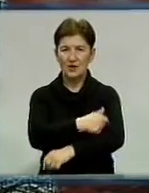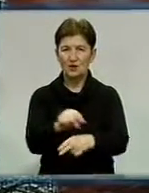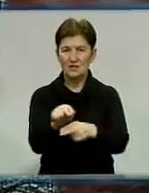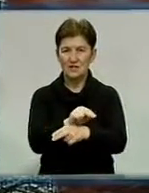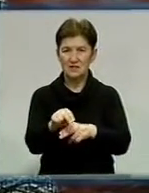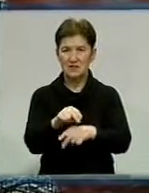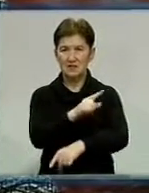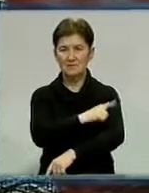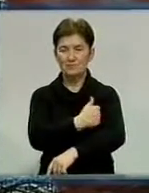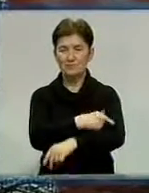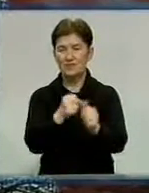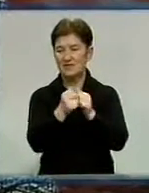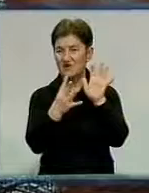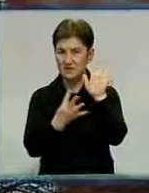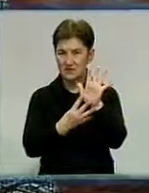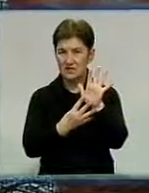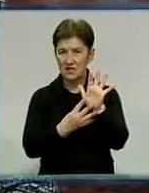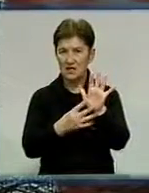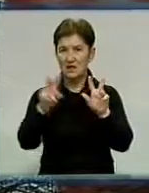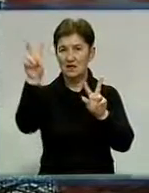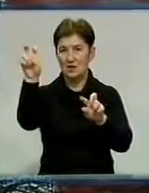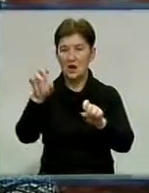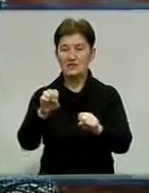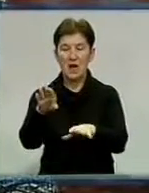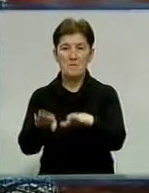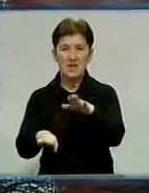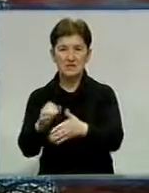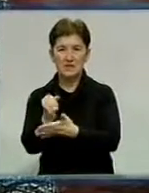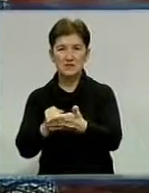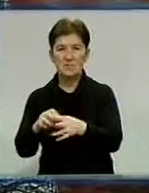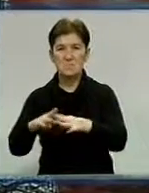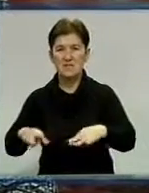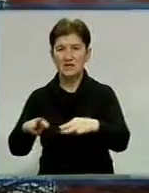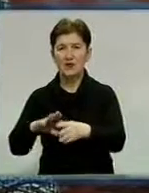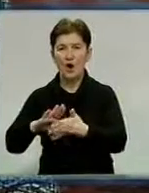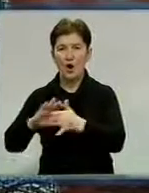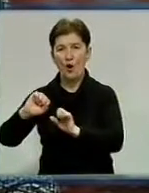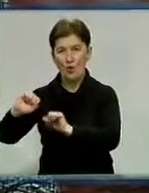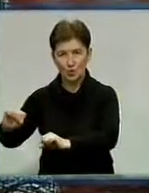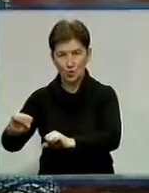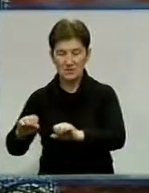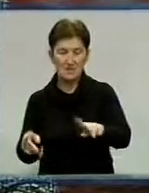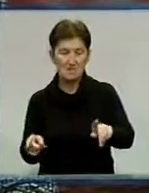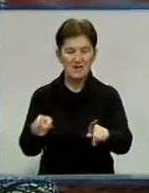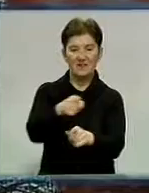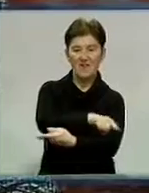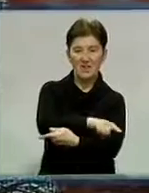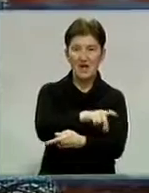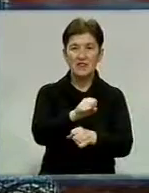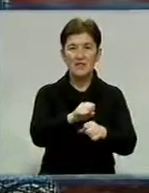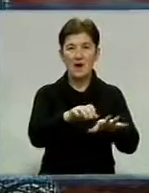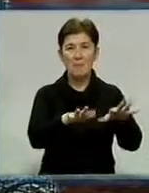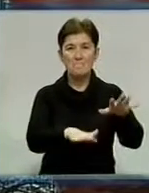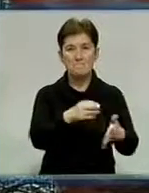19. Причина – технічна. Медзаклад зняли з балансу Мінохорони здоров'я, але станом на початок тижня на баланс місцевого бюджету не поставили.